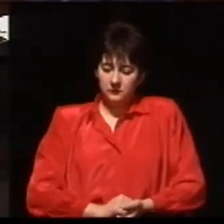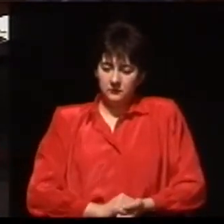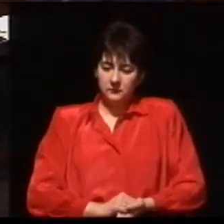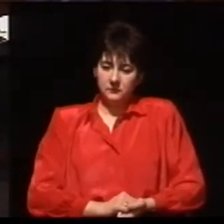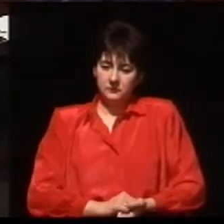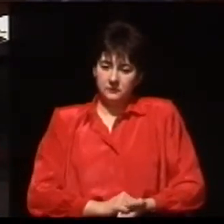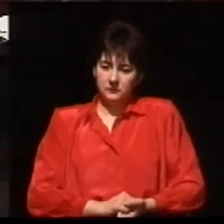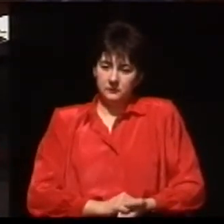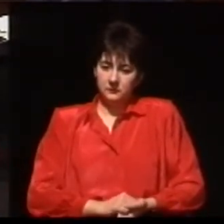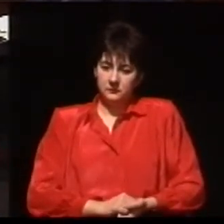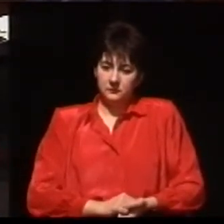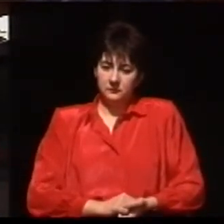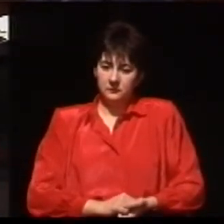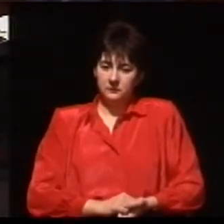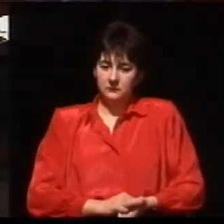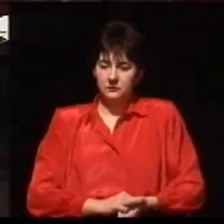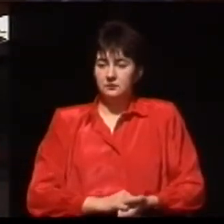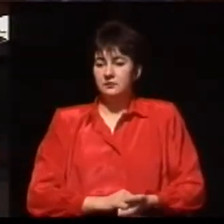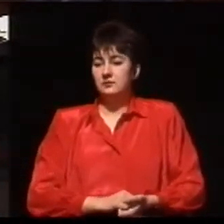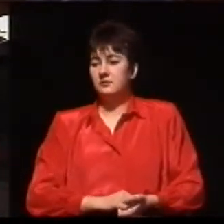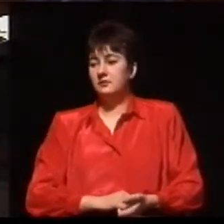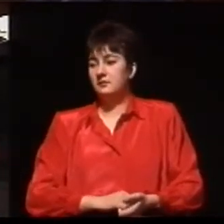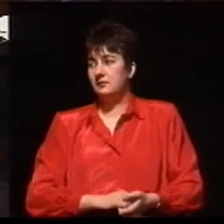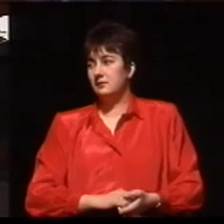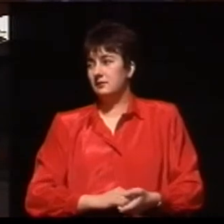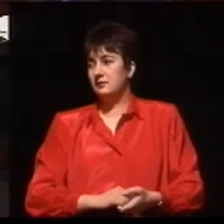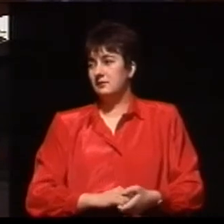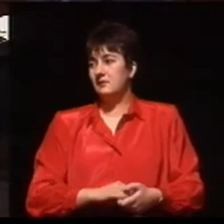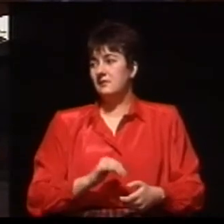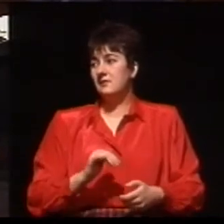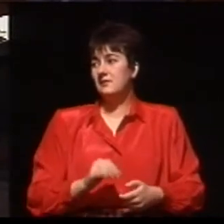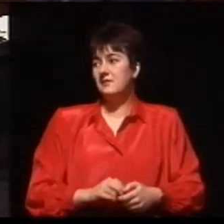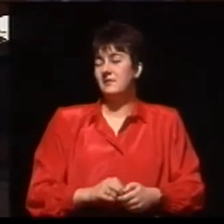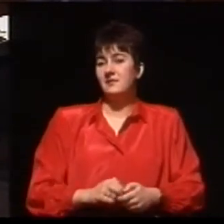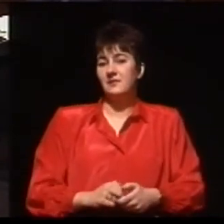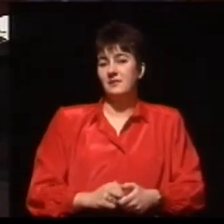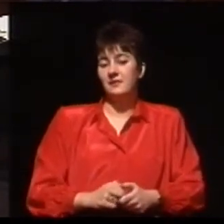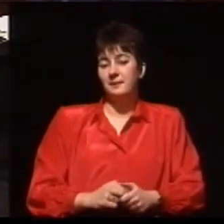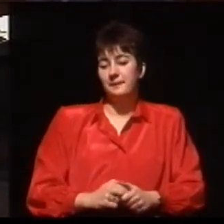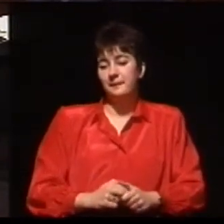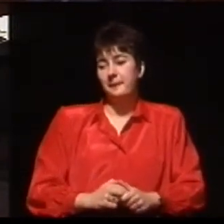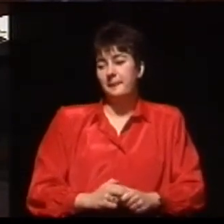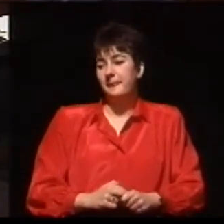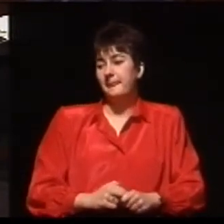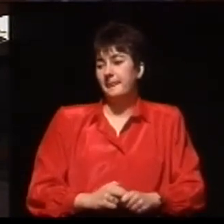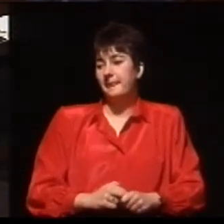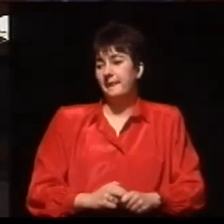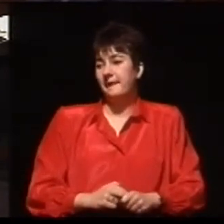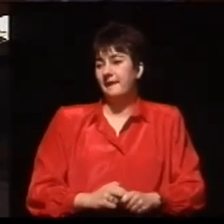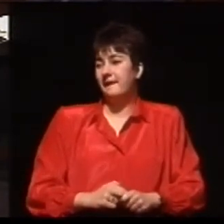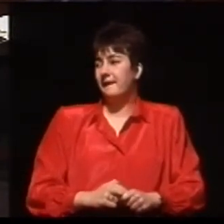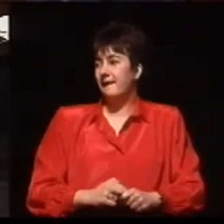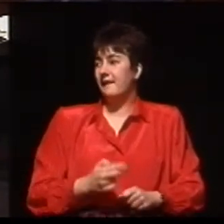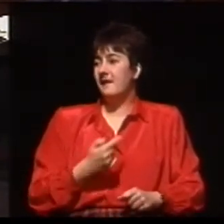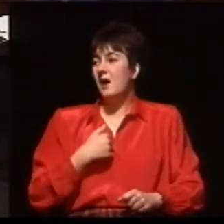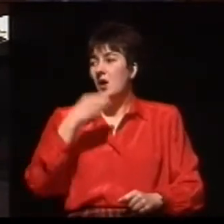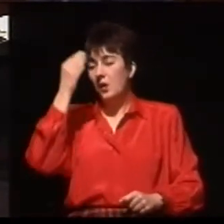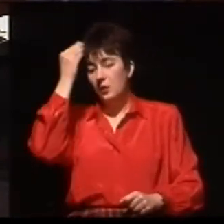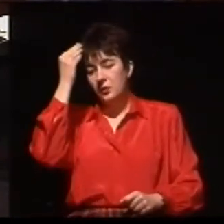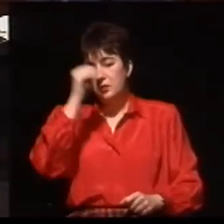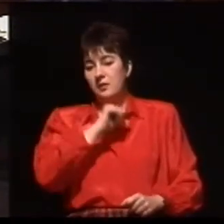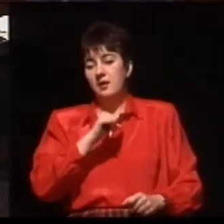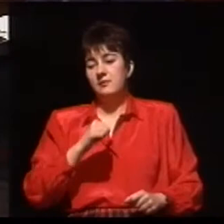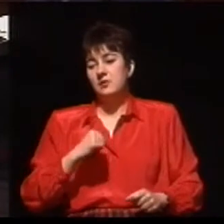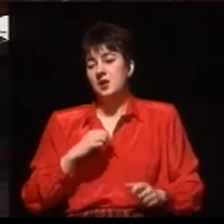sprawił o karierze pana profesora. Ja studiowałem w tym okresie razem z panem profesorem. Moje pytanie